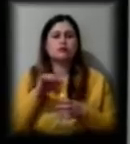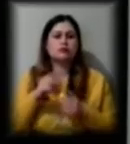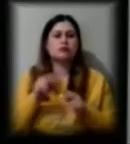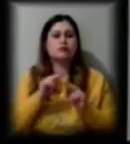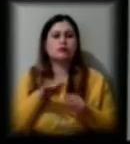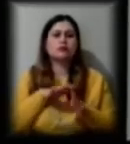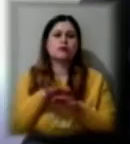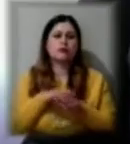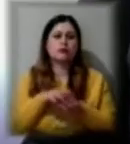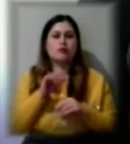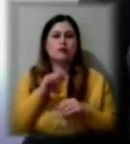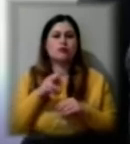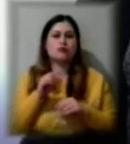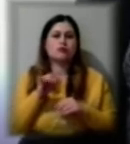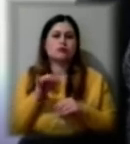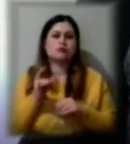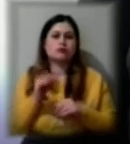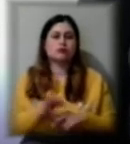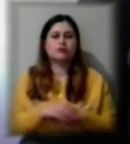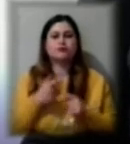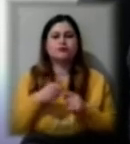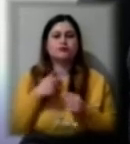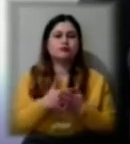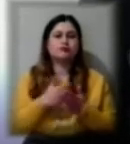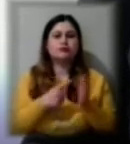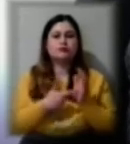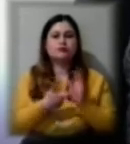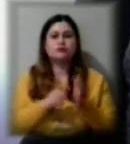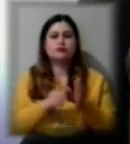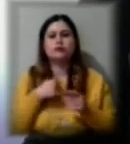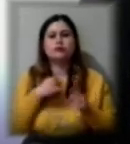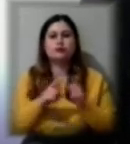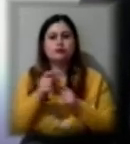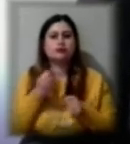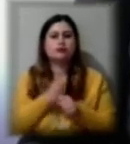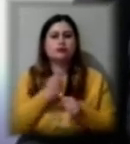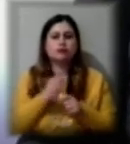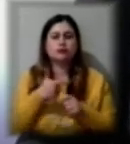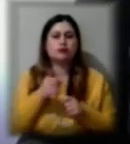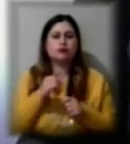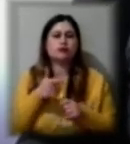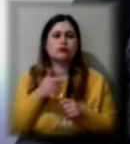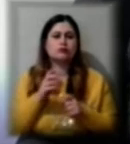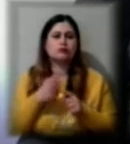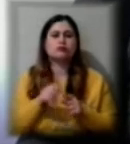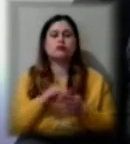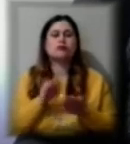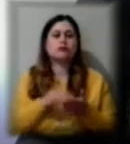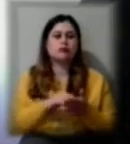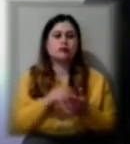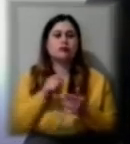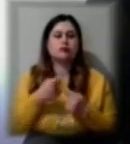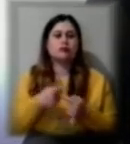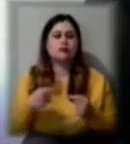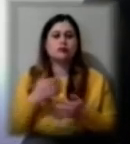Голена Настеренко. На прикладі шостого класу ми починаємо роботати з гугл-діском, викладаємо там різні програми.